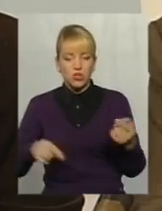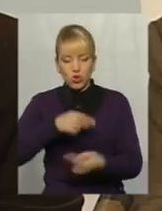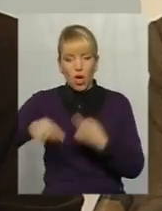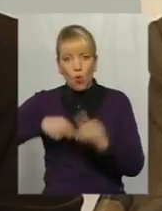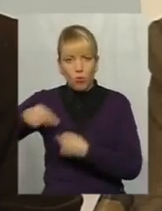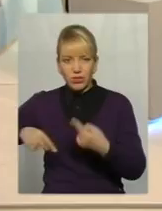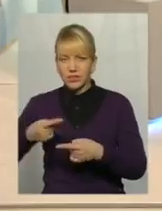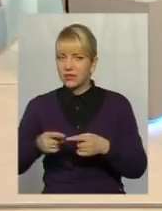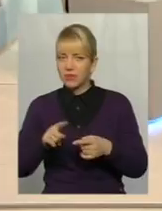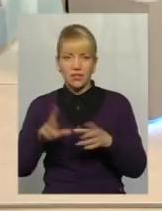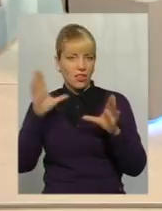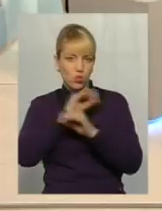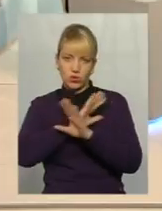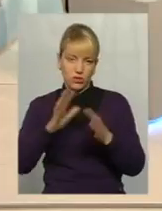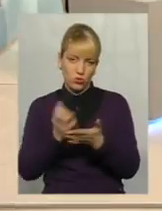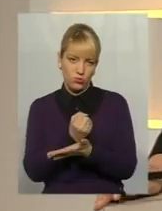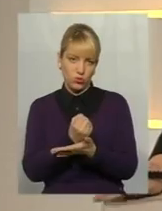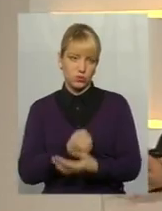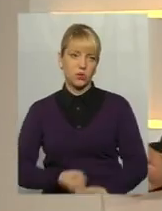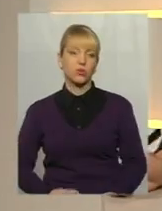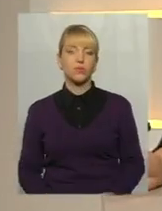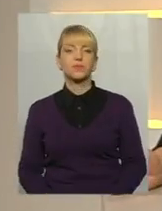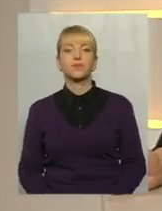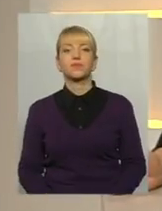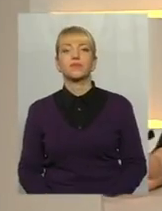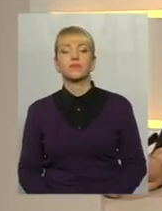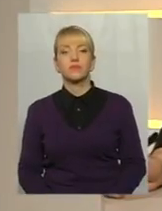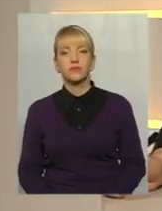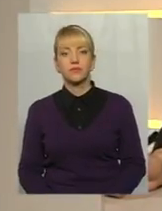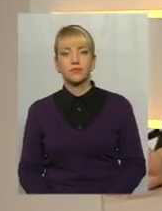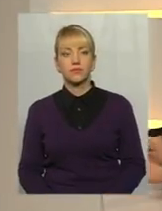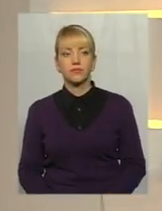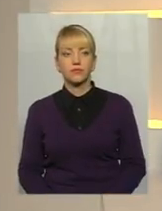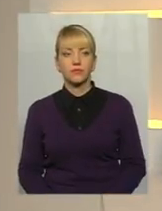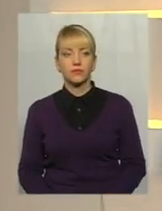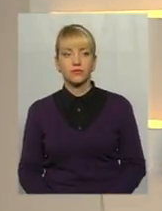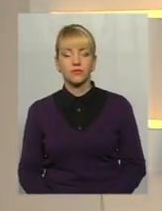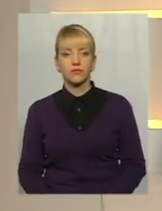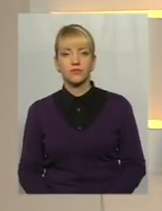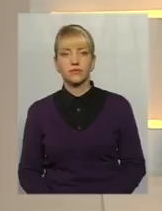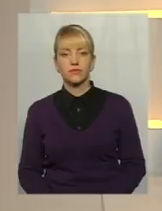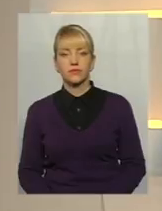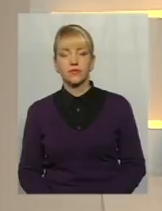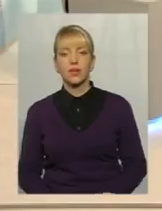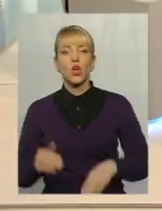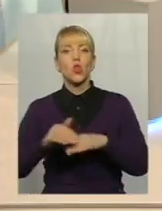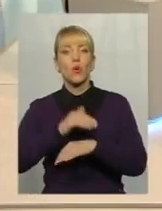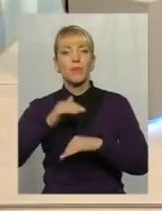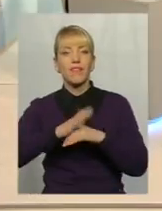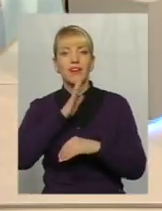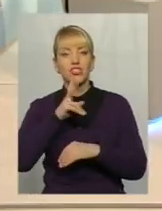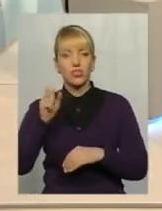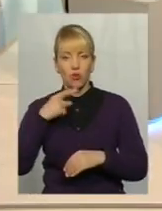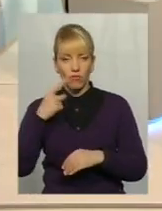досягнемо того. Пане Ігорію, вас перев'юю, давайте ще одного нашого телеглядача послухаємо. Будемо трошку розімлювати. Алло, доброго дня. Доброго вечора. Добрий